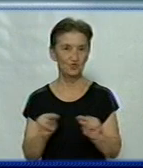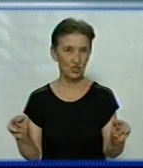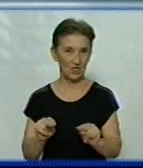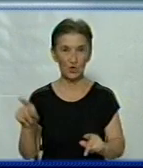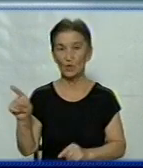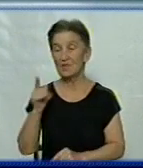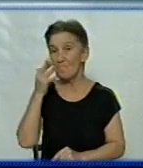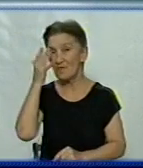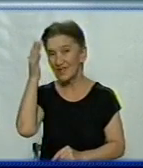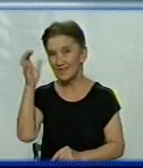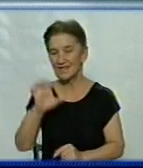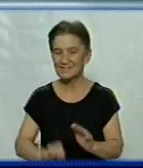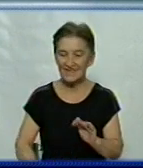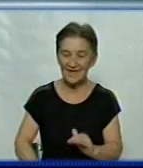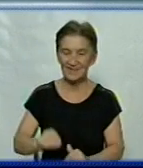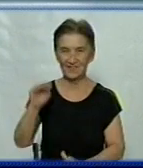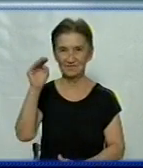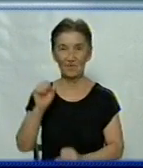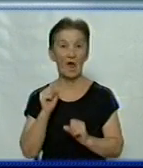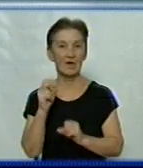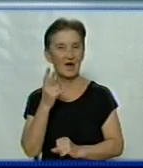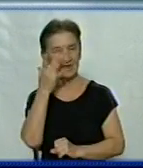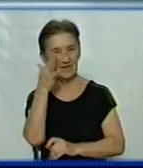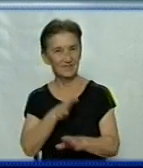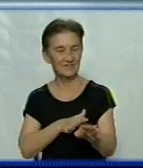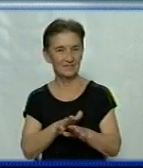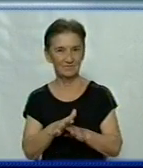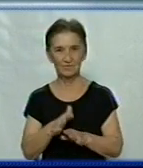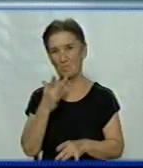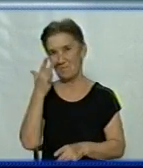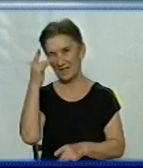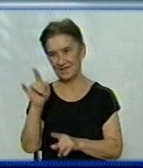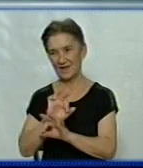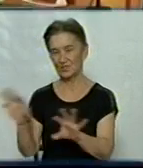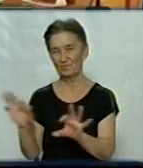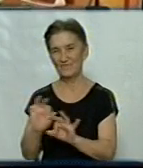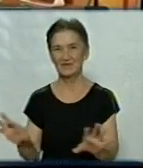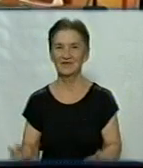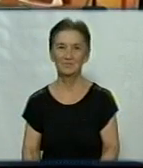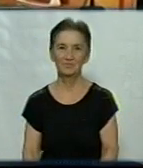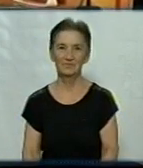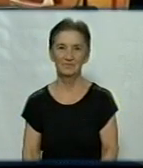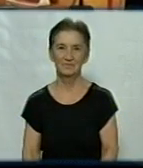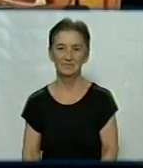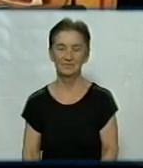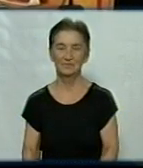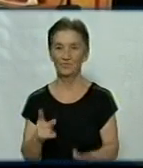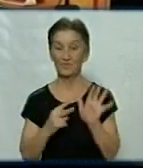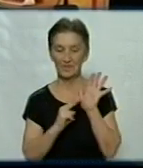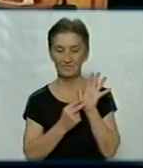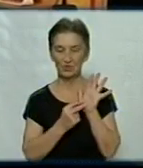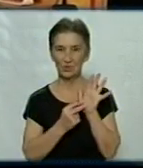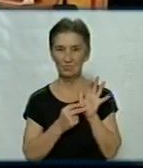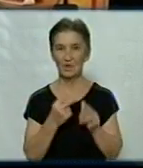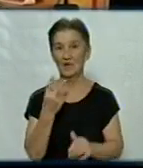вона мріяла стати з дитинства. Як здійснилася мрія, Олександр Ільченко розповість. О сьомій годині